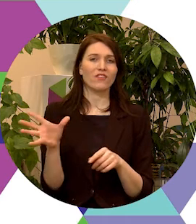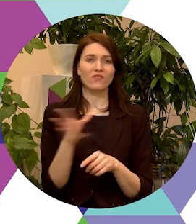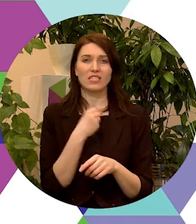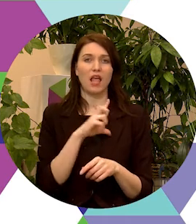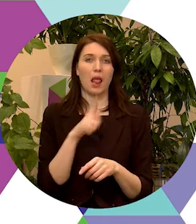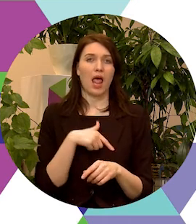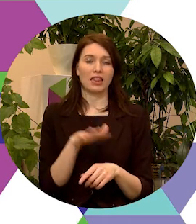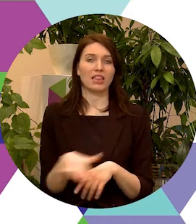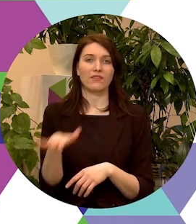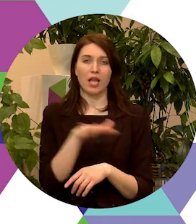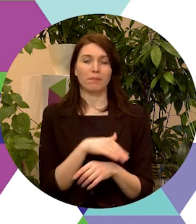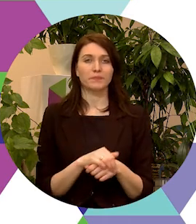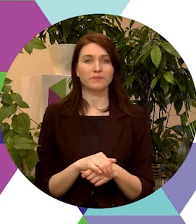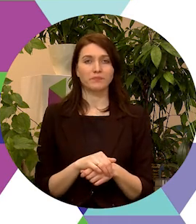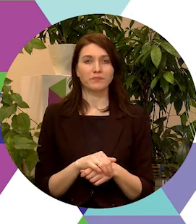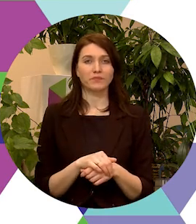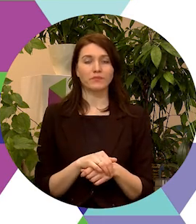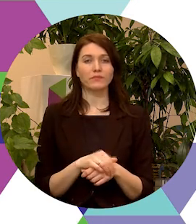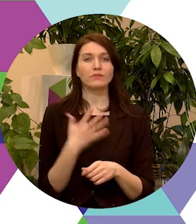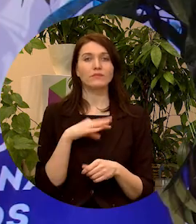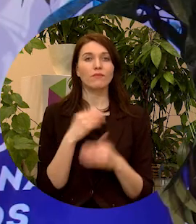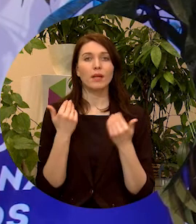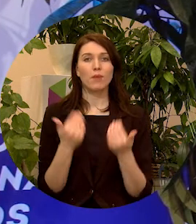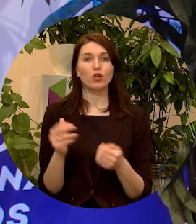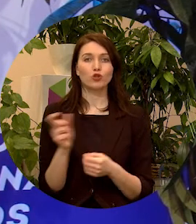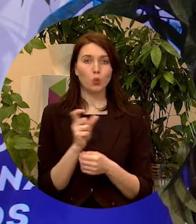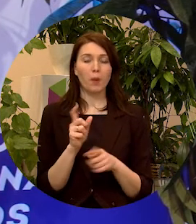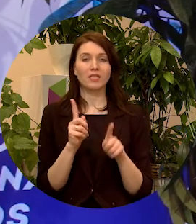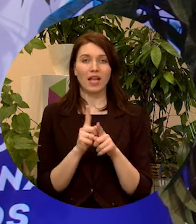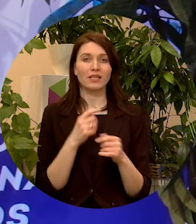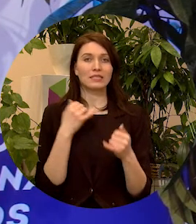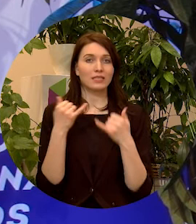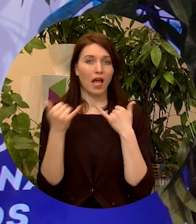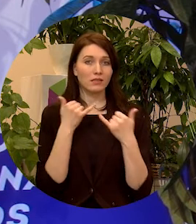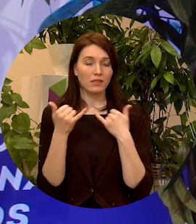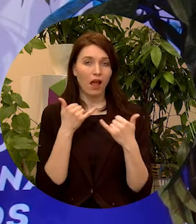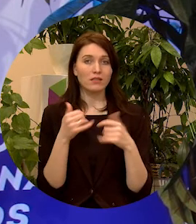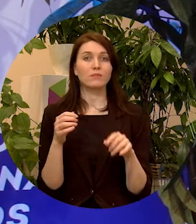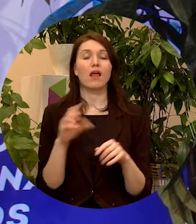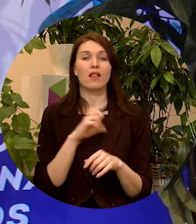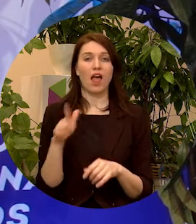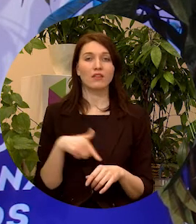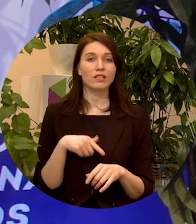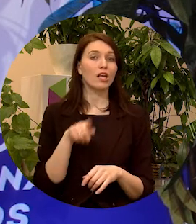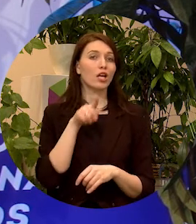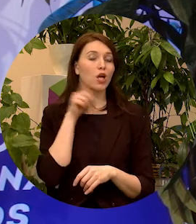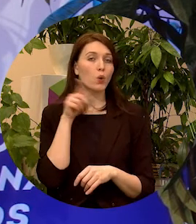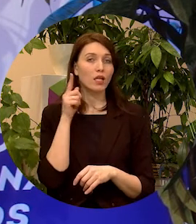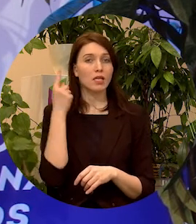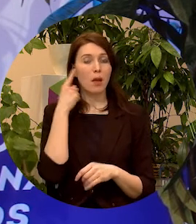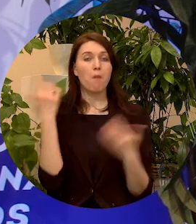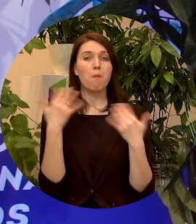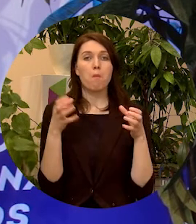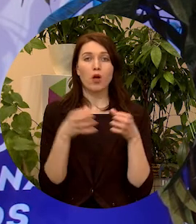Latvijā. Tad mēs šobrīd arī sazināsimies ar Latvijas jaunatnes padomas